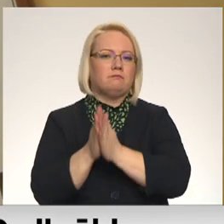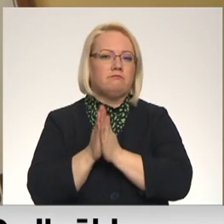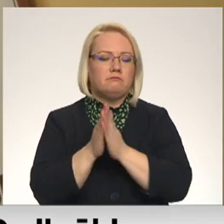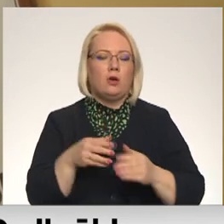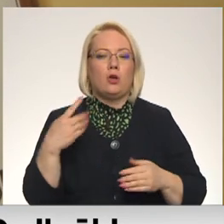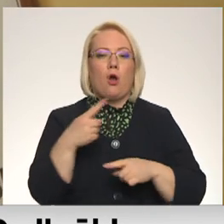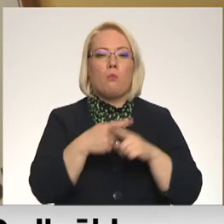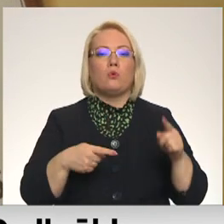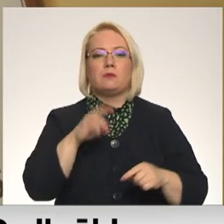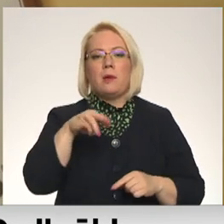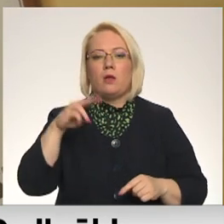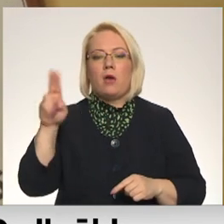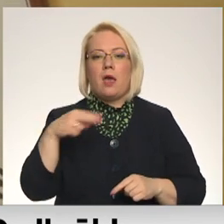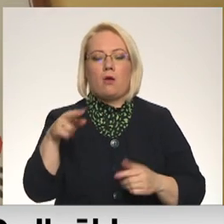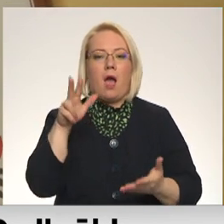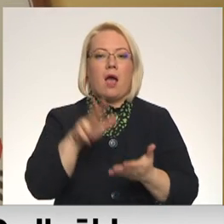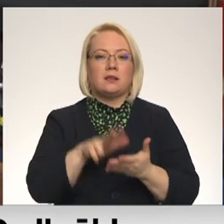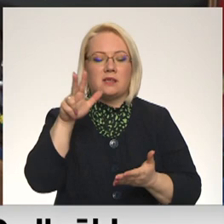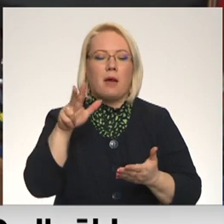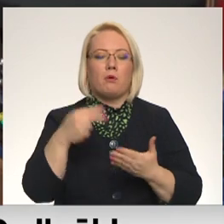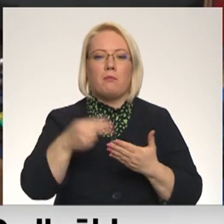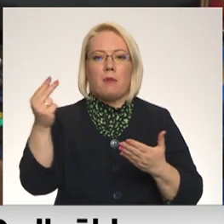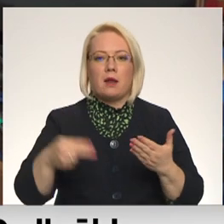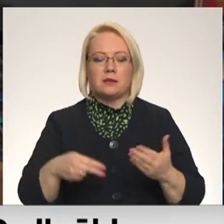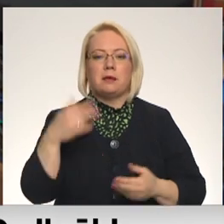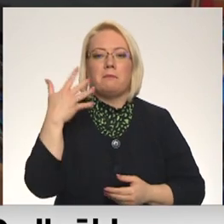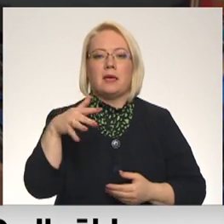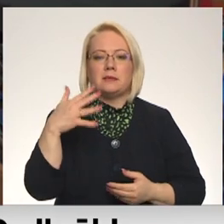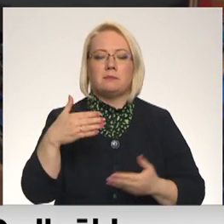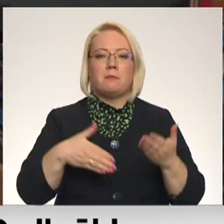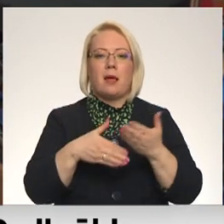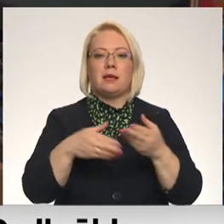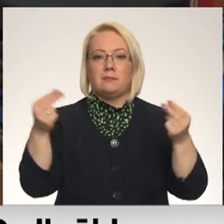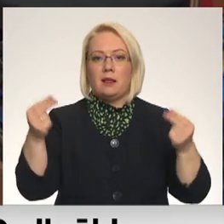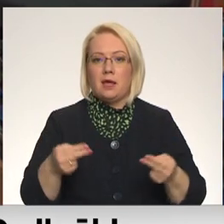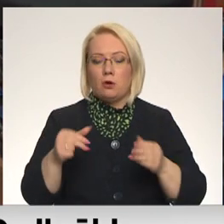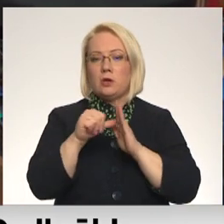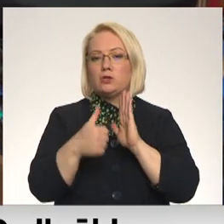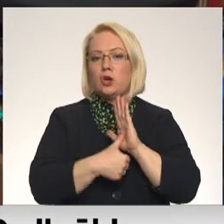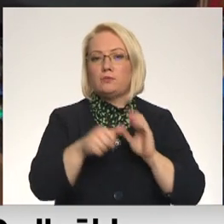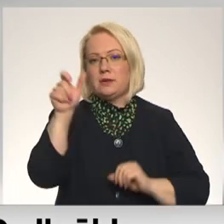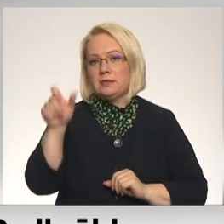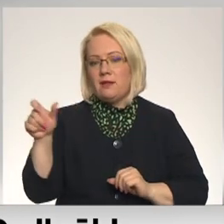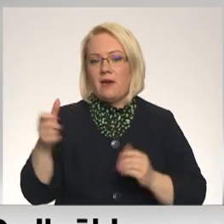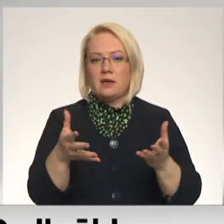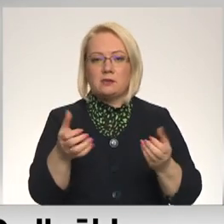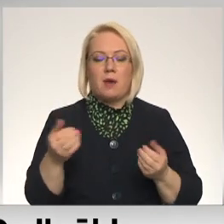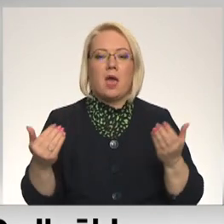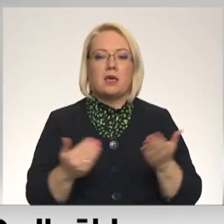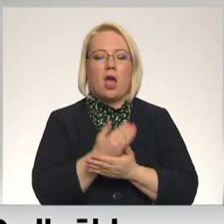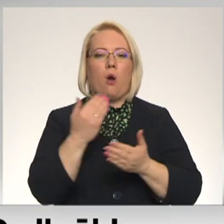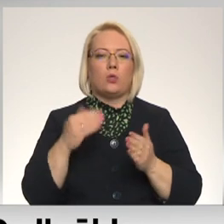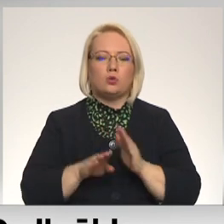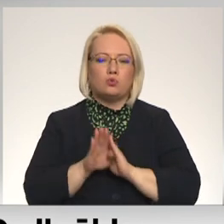pusmiljonu eiro summas, akceptēti un noslēgti 50 palīdzības līgumi. 16 cilvēki saņēmuši jaunas mobilās